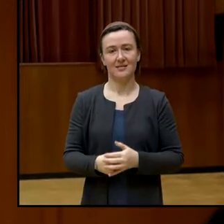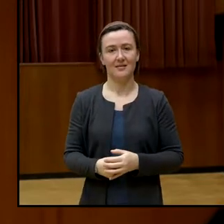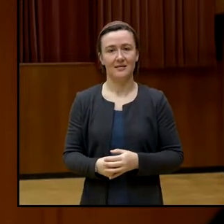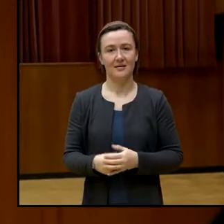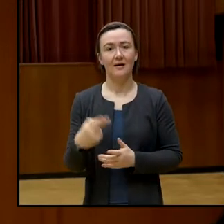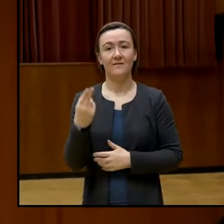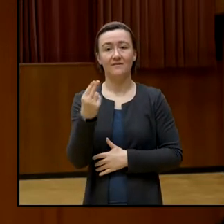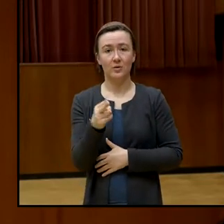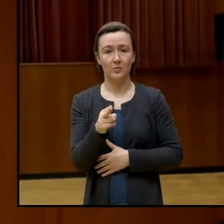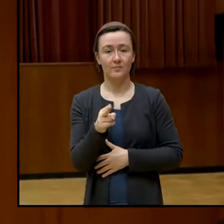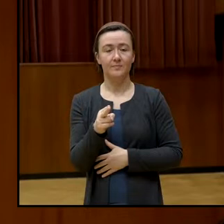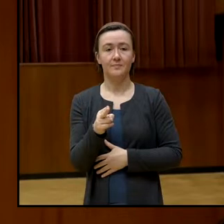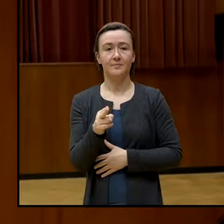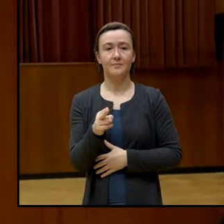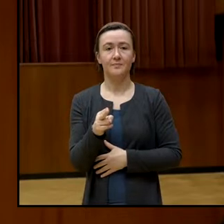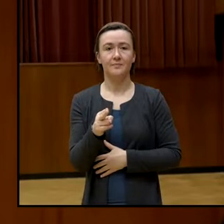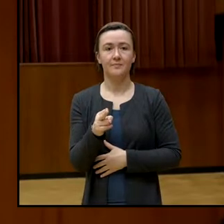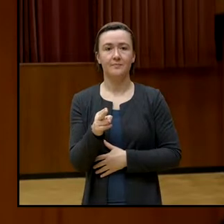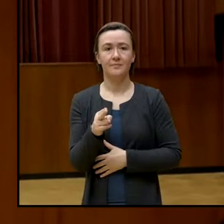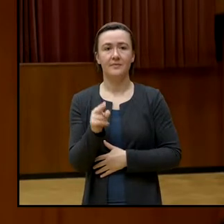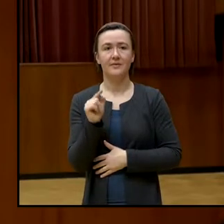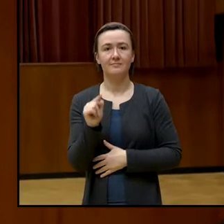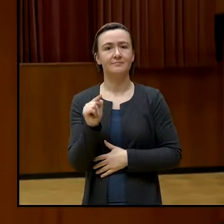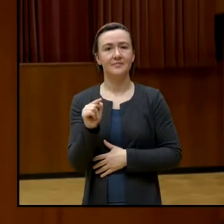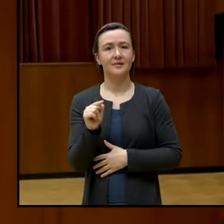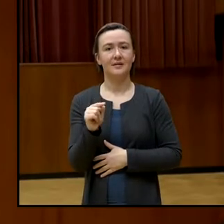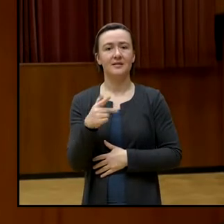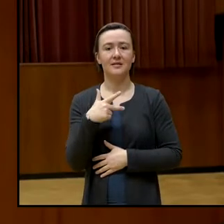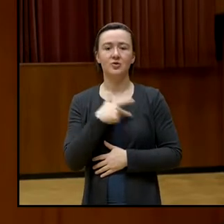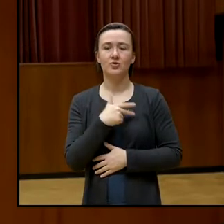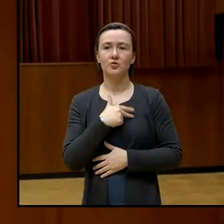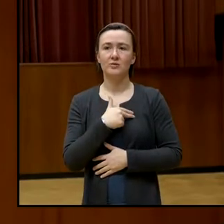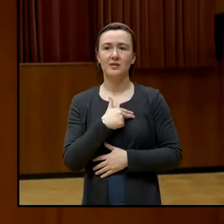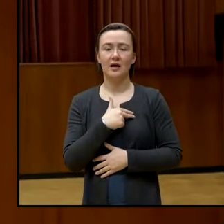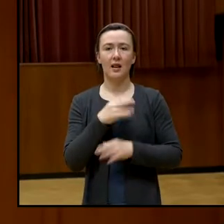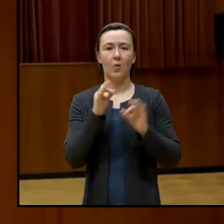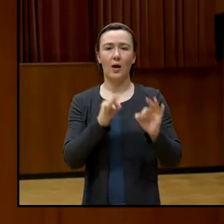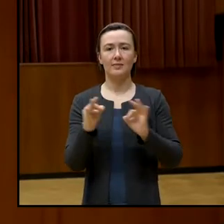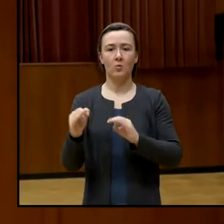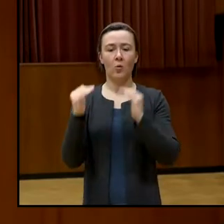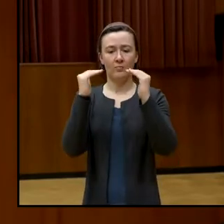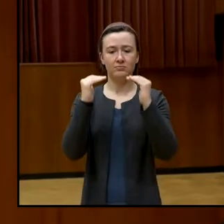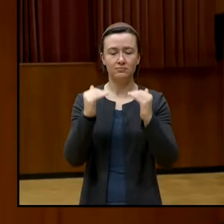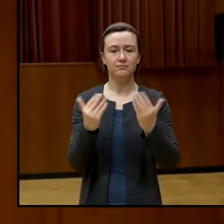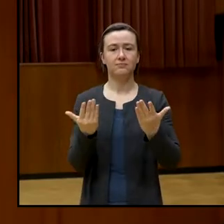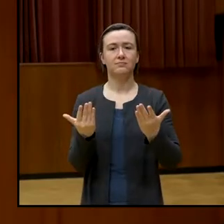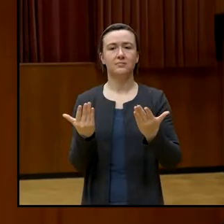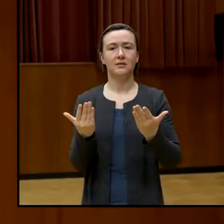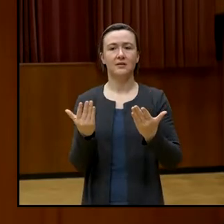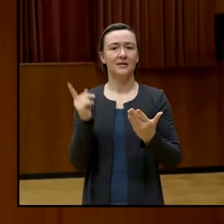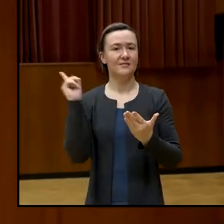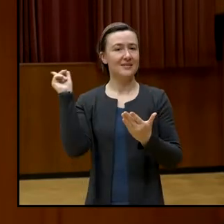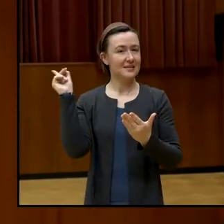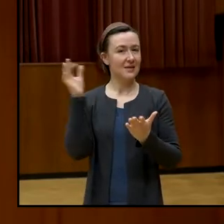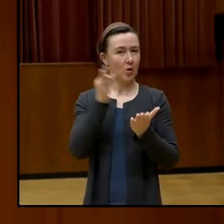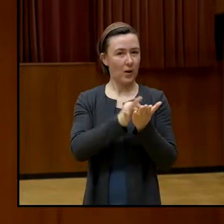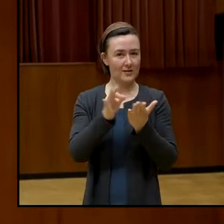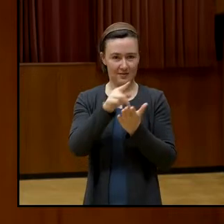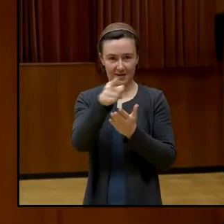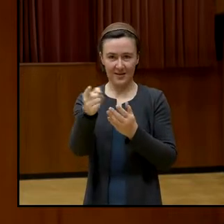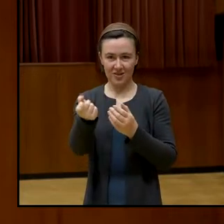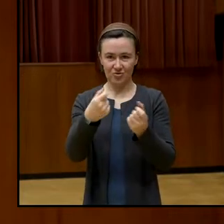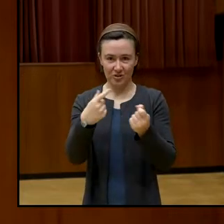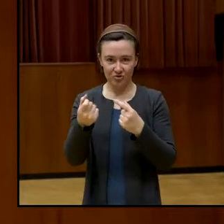sozialen Ordnungen, die in diesen Orten, die Sie da auch